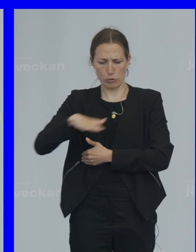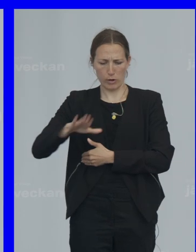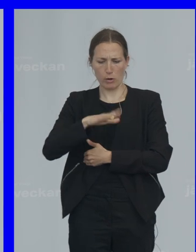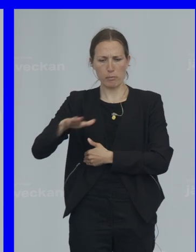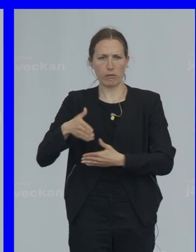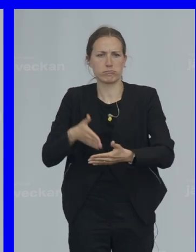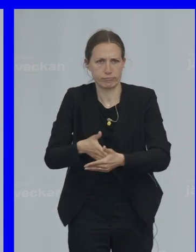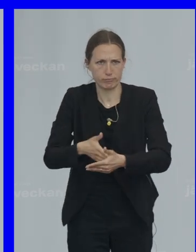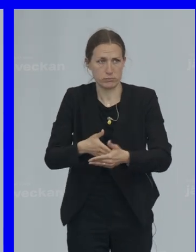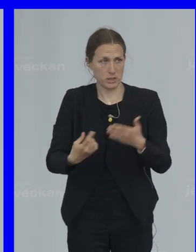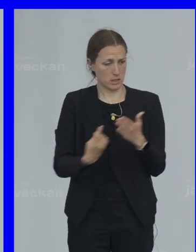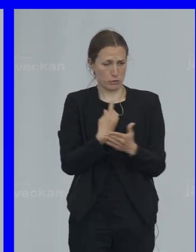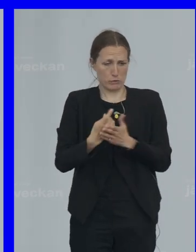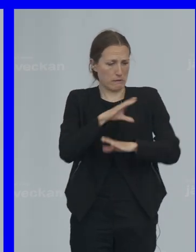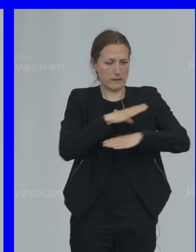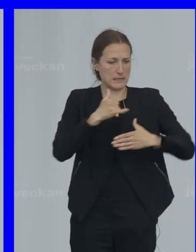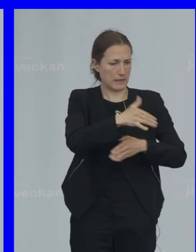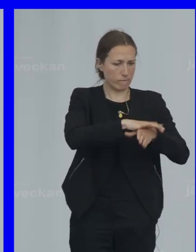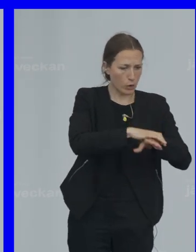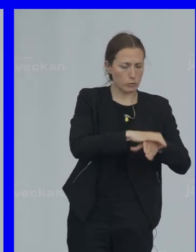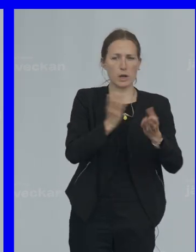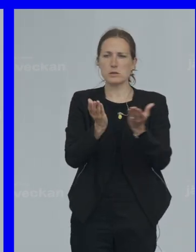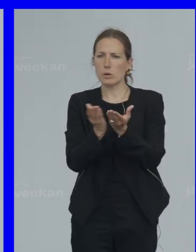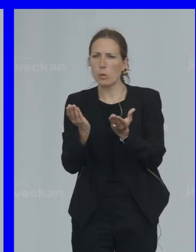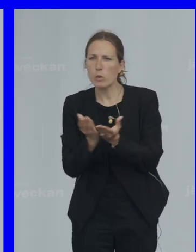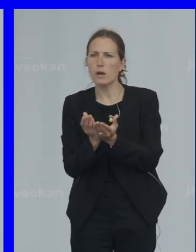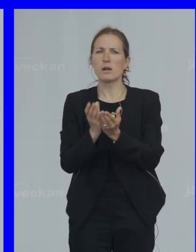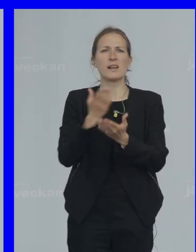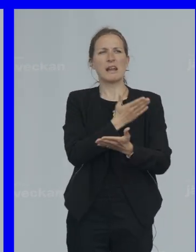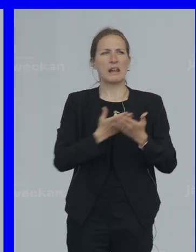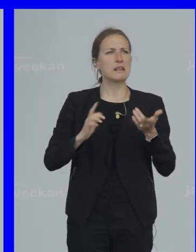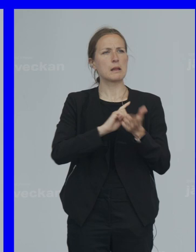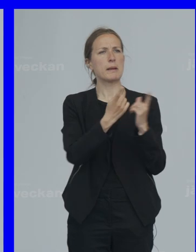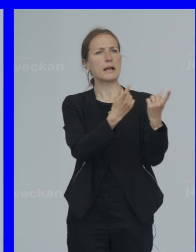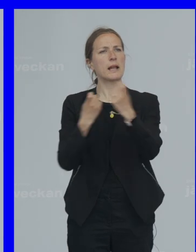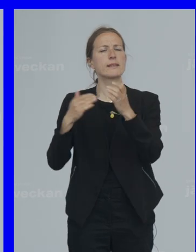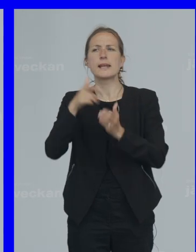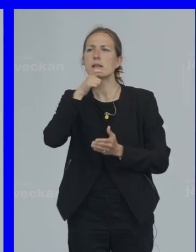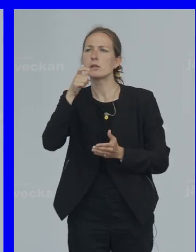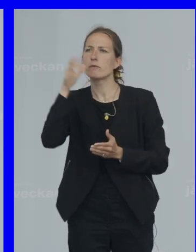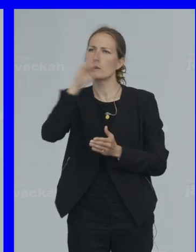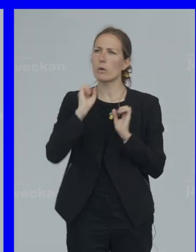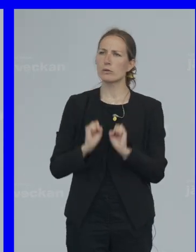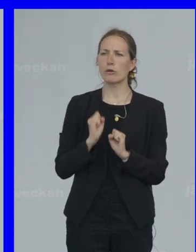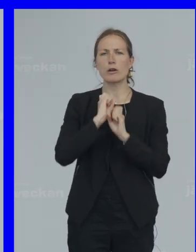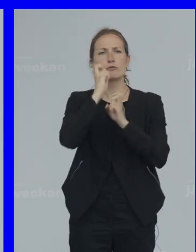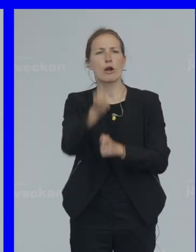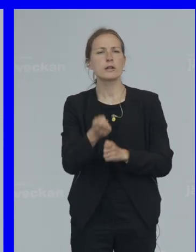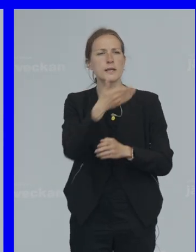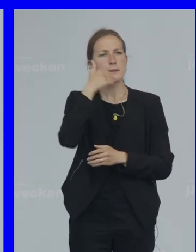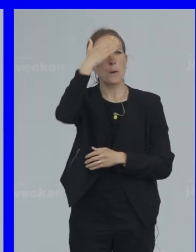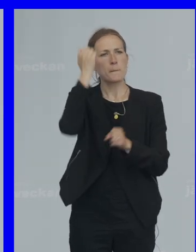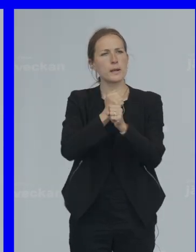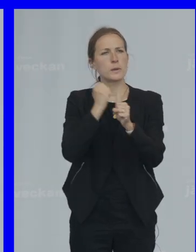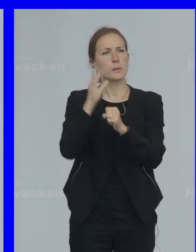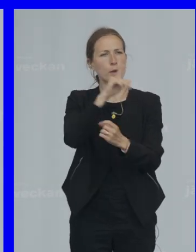När resurserna inte finns I förskola och skola När de inte blir kallade Till intervjuer När de söker sommarjobb När de möter Den